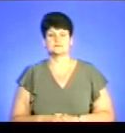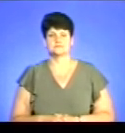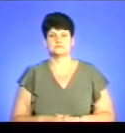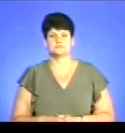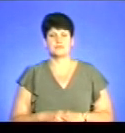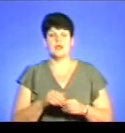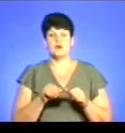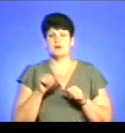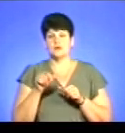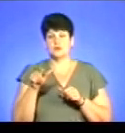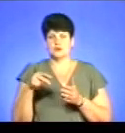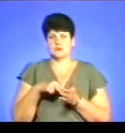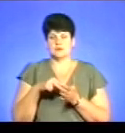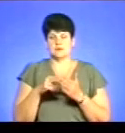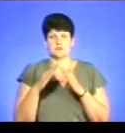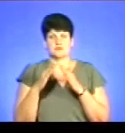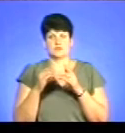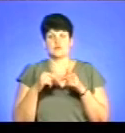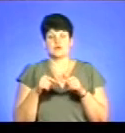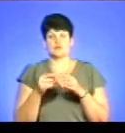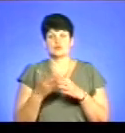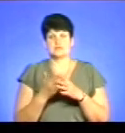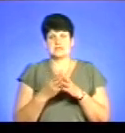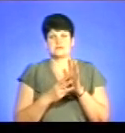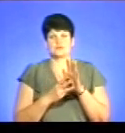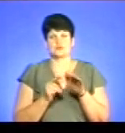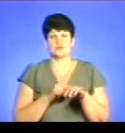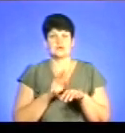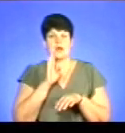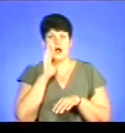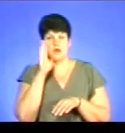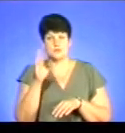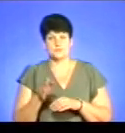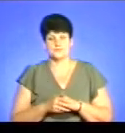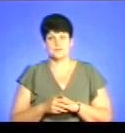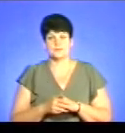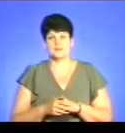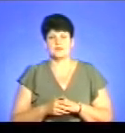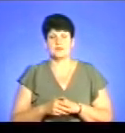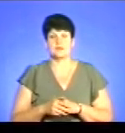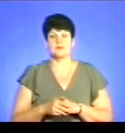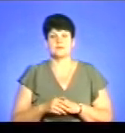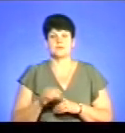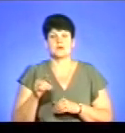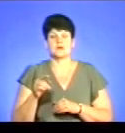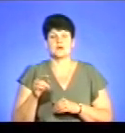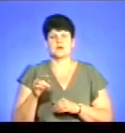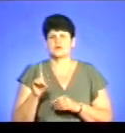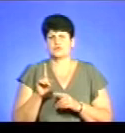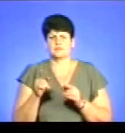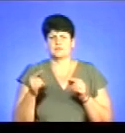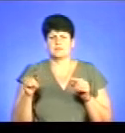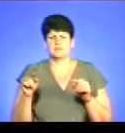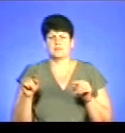Деякі люди стоять під будівлею відділу субсидій від 8-ї години ранку. Ребою, що він таке придумав, новшіство.